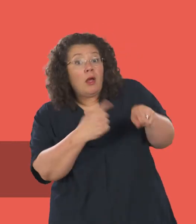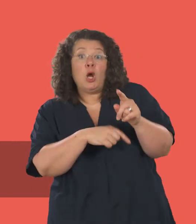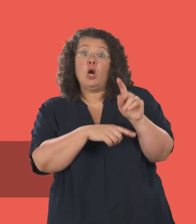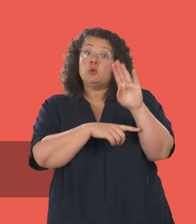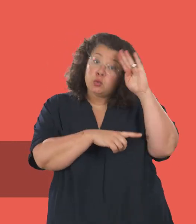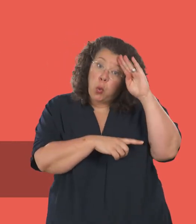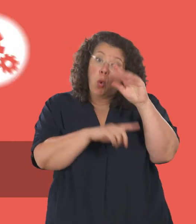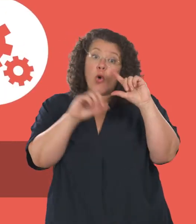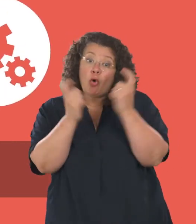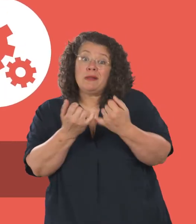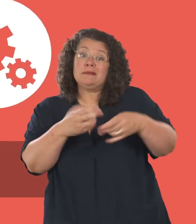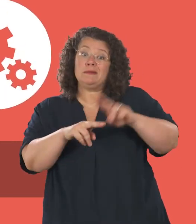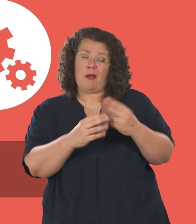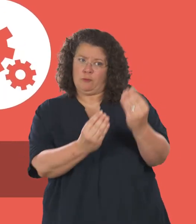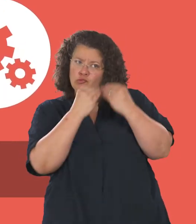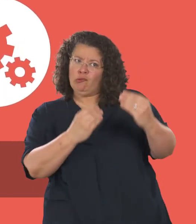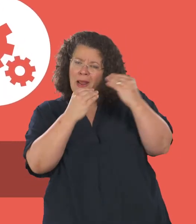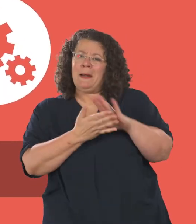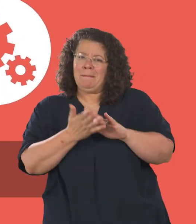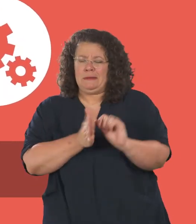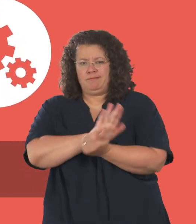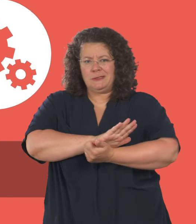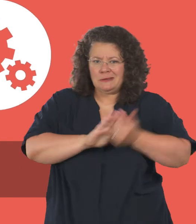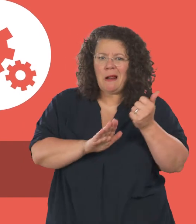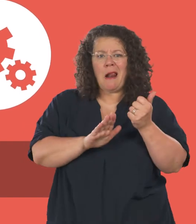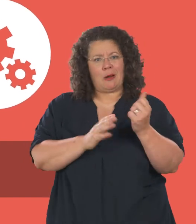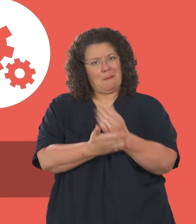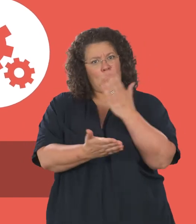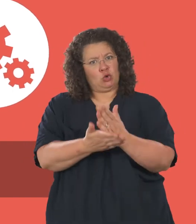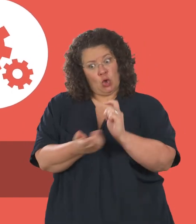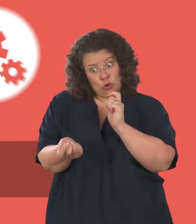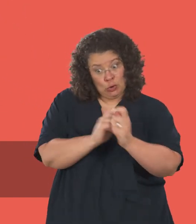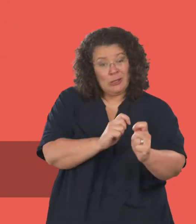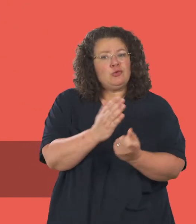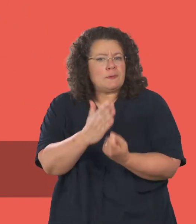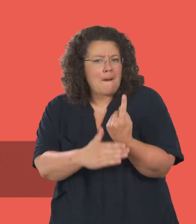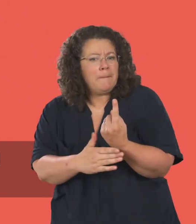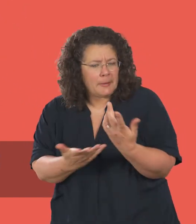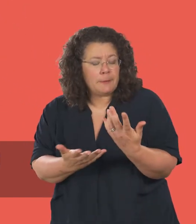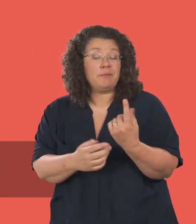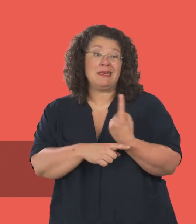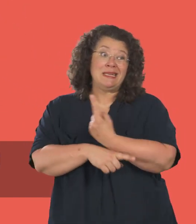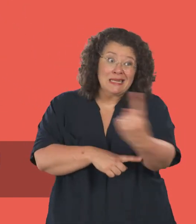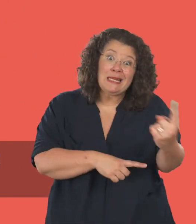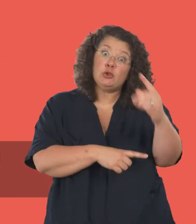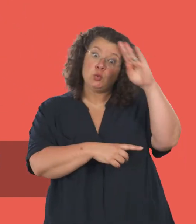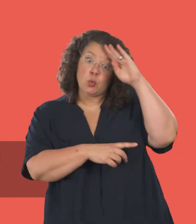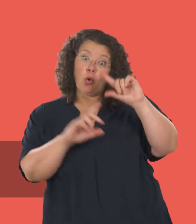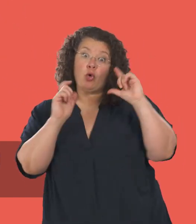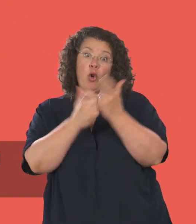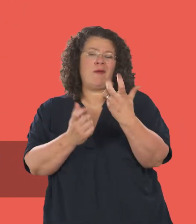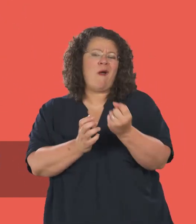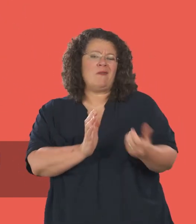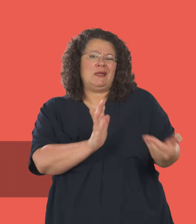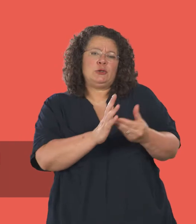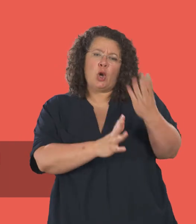cholegau yn eich ardal yn cael eu yfforddi, fel bod ganddyn nhw'r sgiliau ar waith i wneud y newidiadau hyn. Bydd gan bob ysgol a choleg